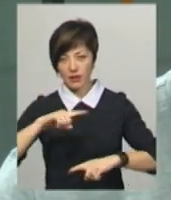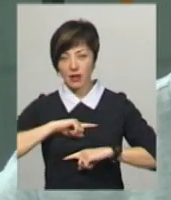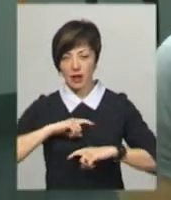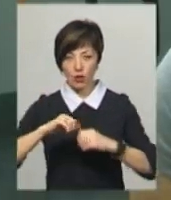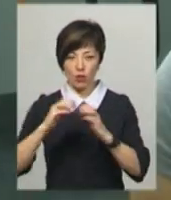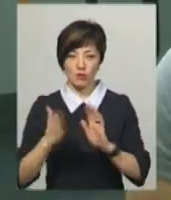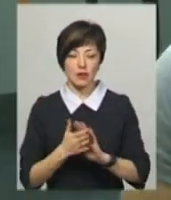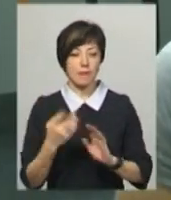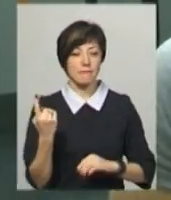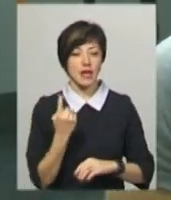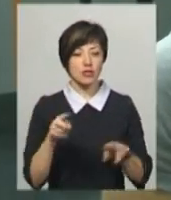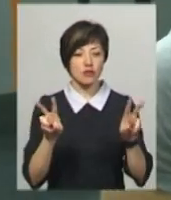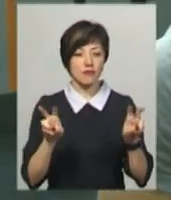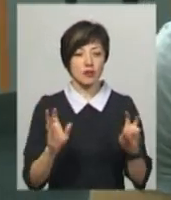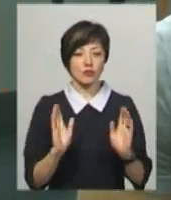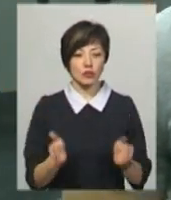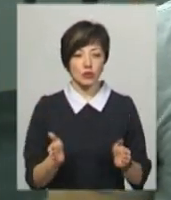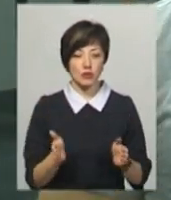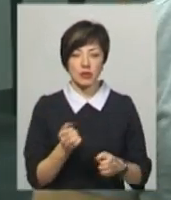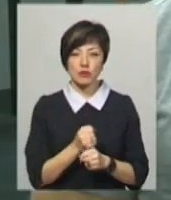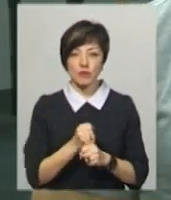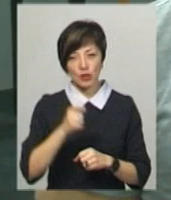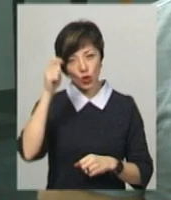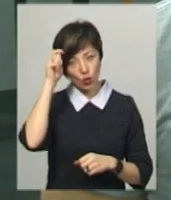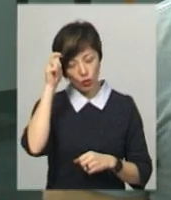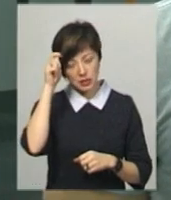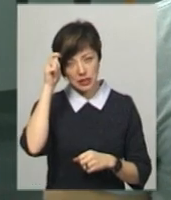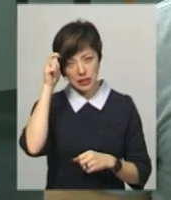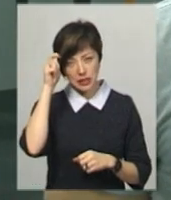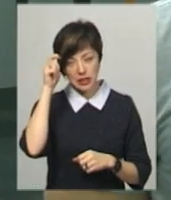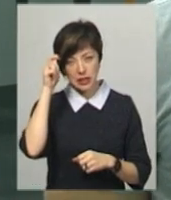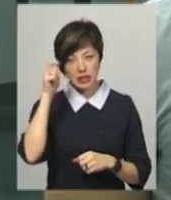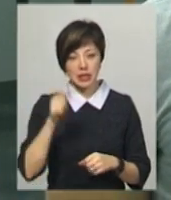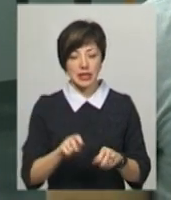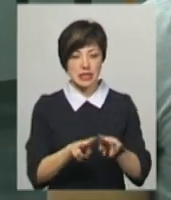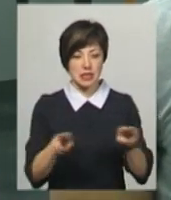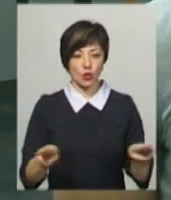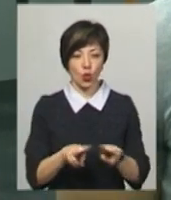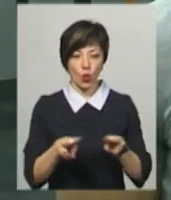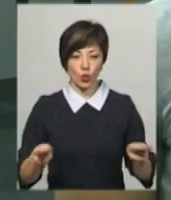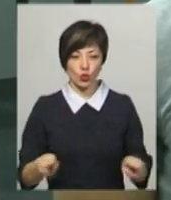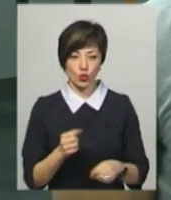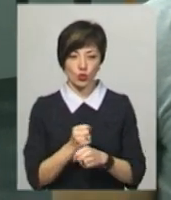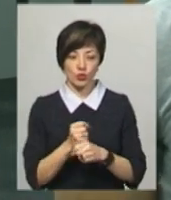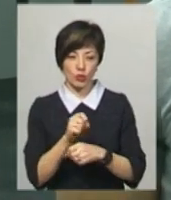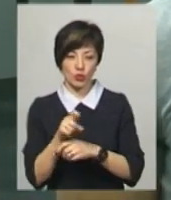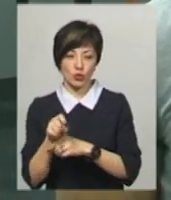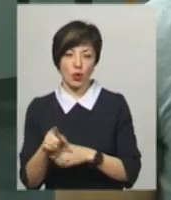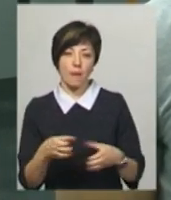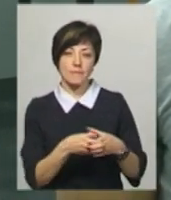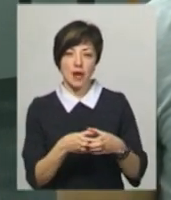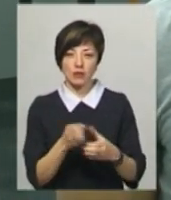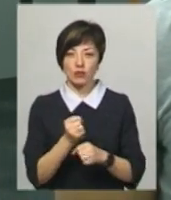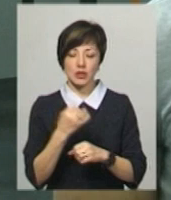комплекс. Перший вид будуть працювати хлопці з синхронною роботою, оскільки командна